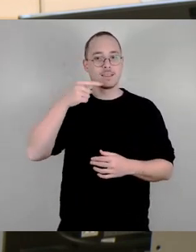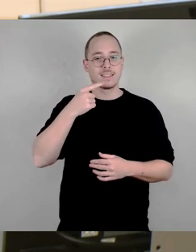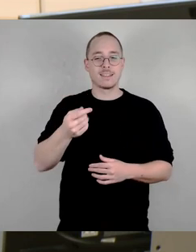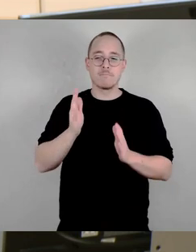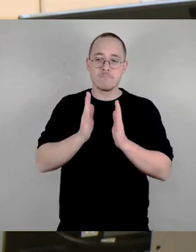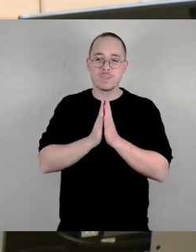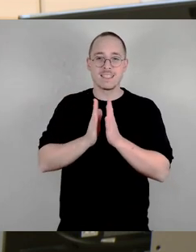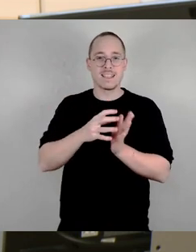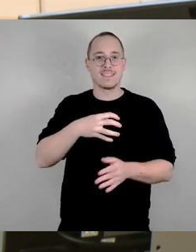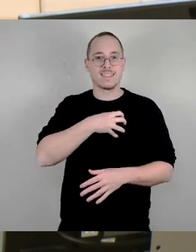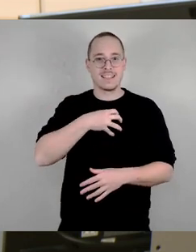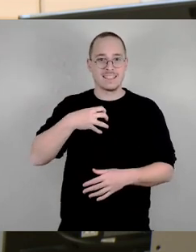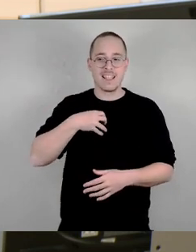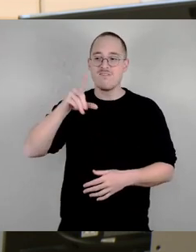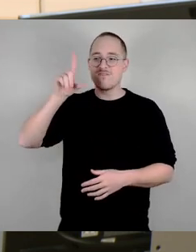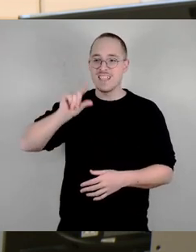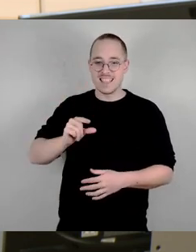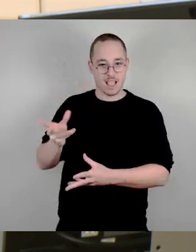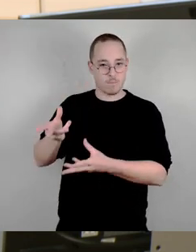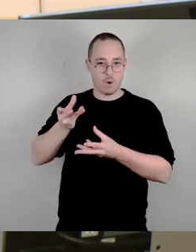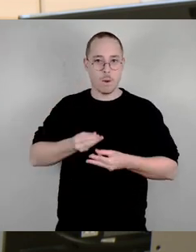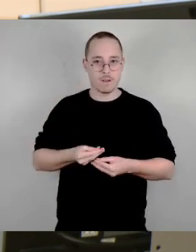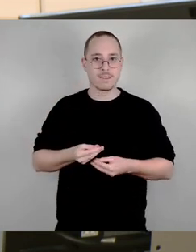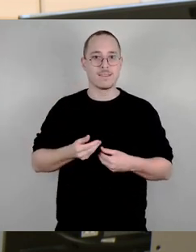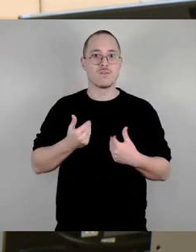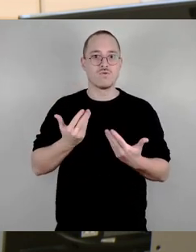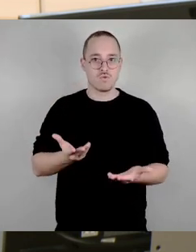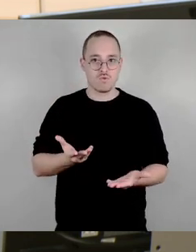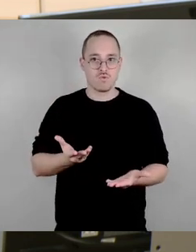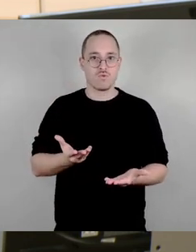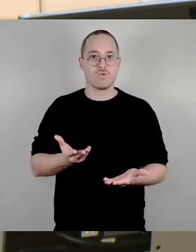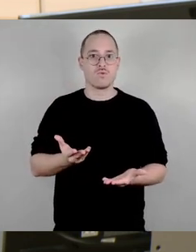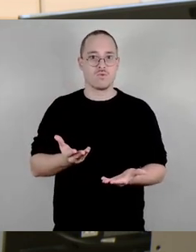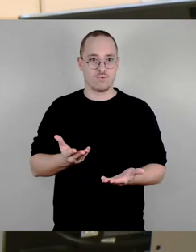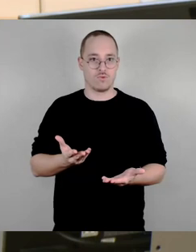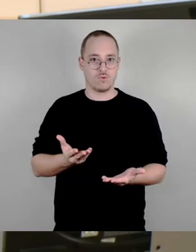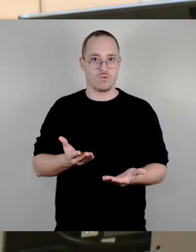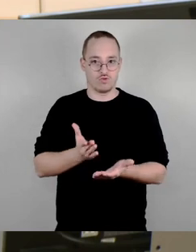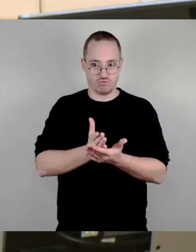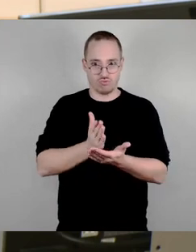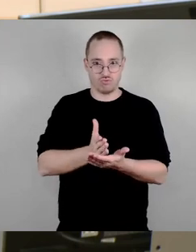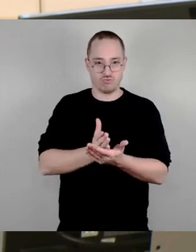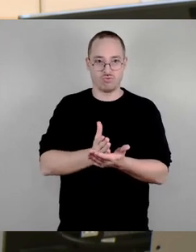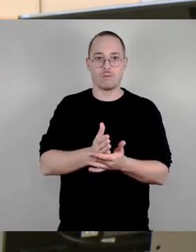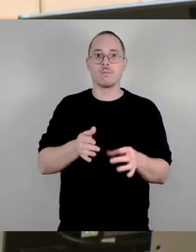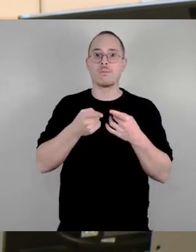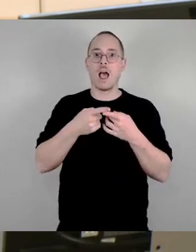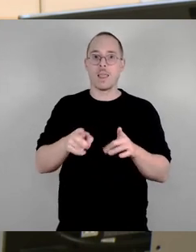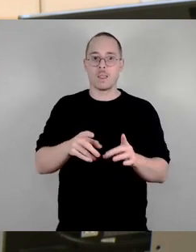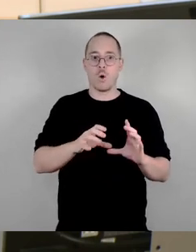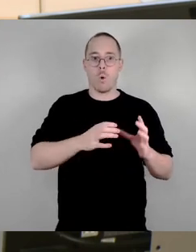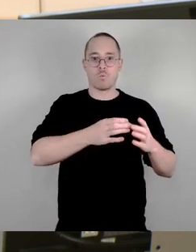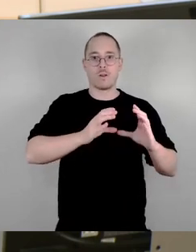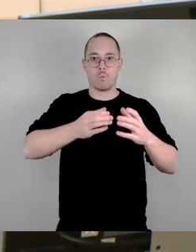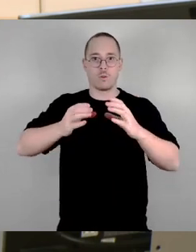wir eigentlich in Dresden aufnehmen sollten. gleichzeitig, also andere Kommunen, die in unserem,